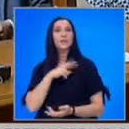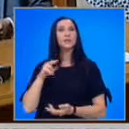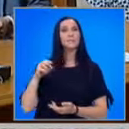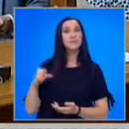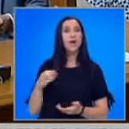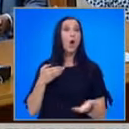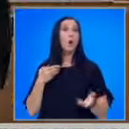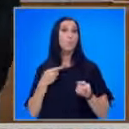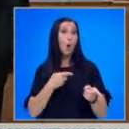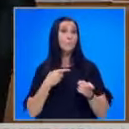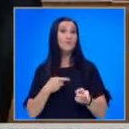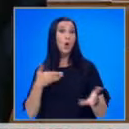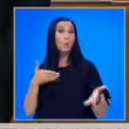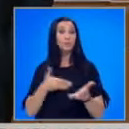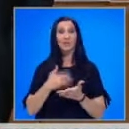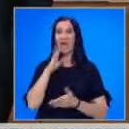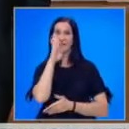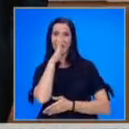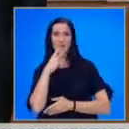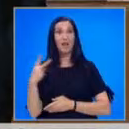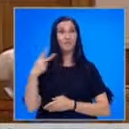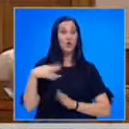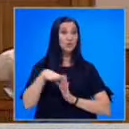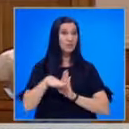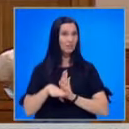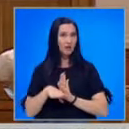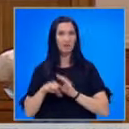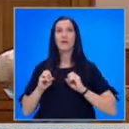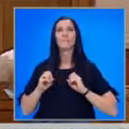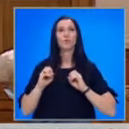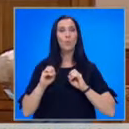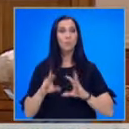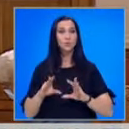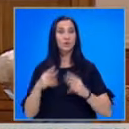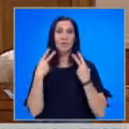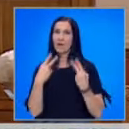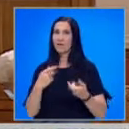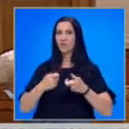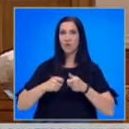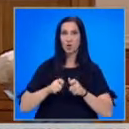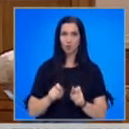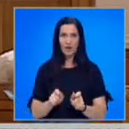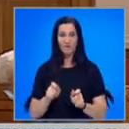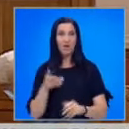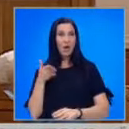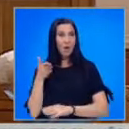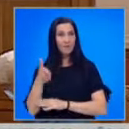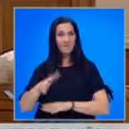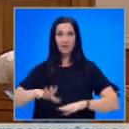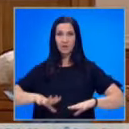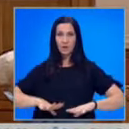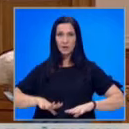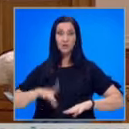вини опонентите в лицемерия и двойни стандарти. Допускането на явни нарушаване на правата на